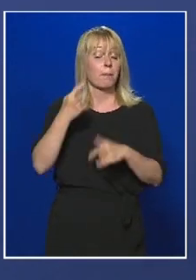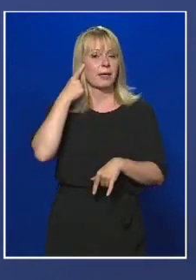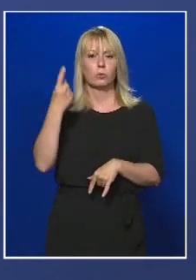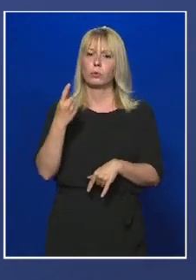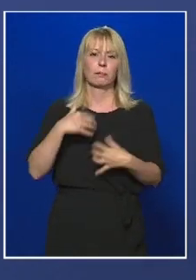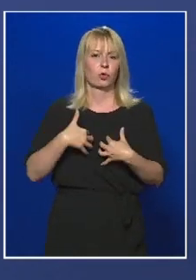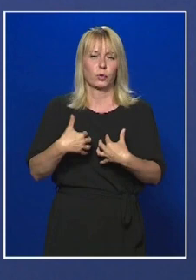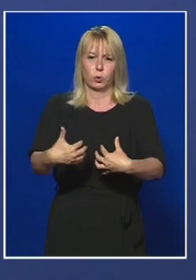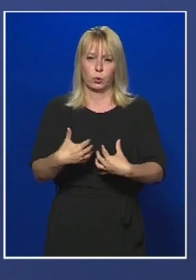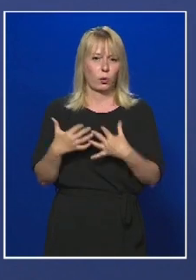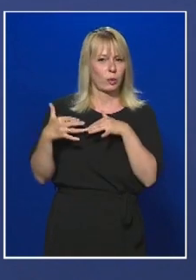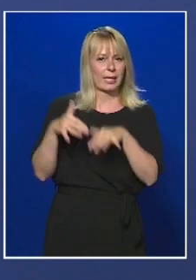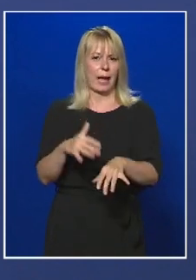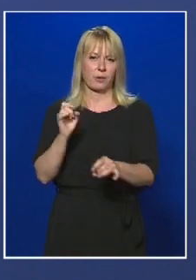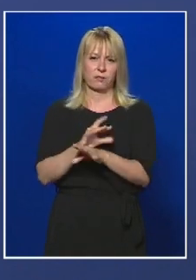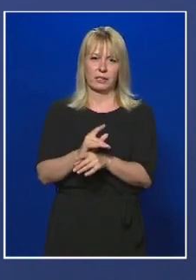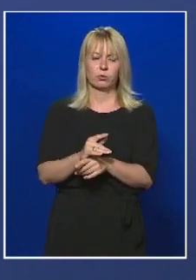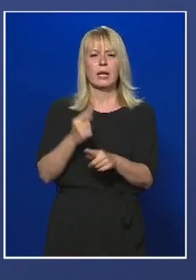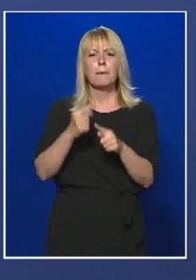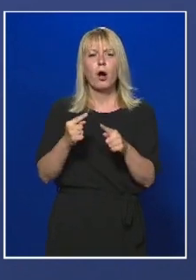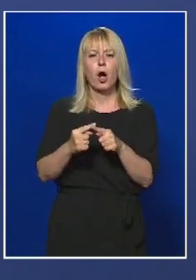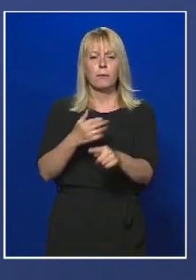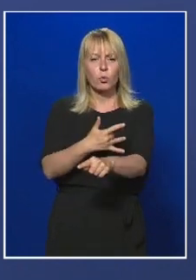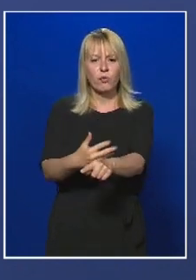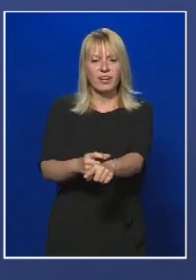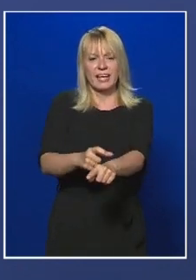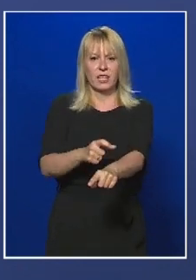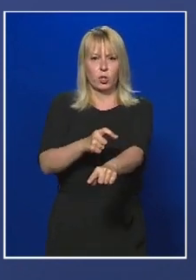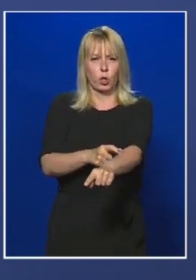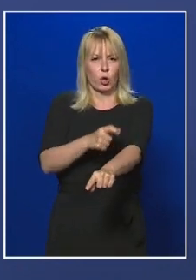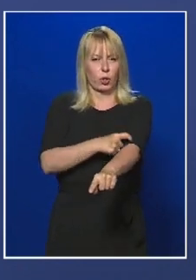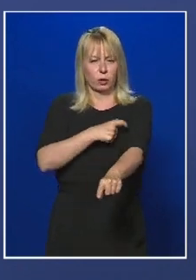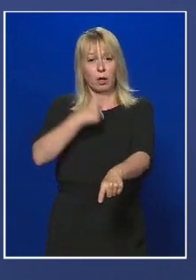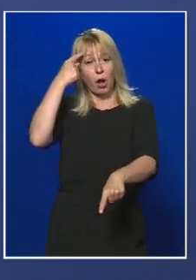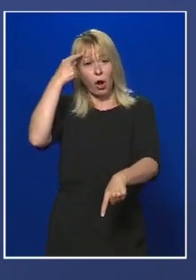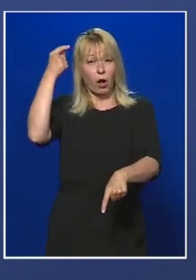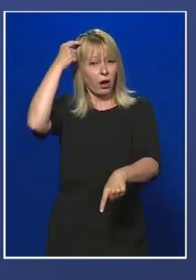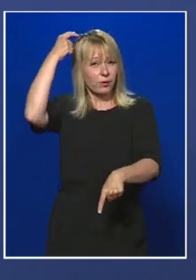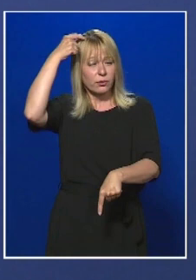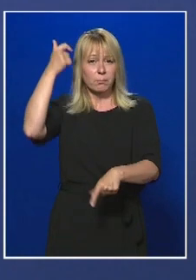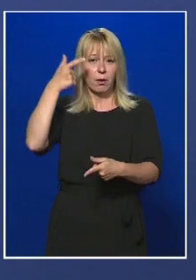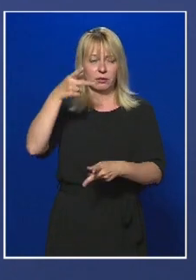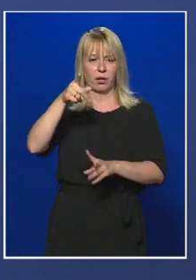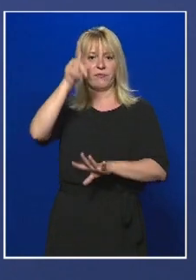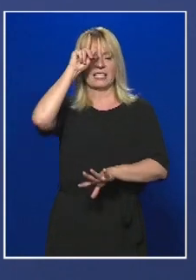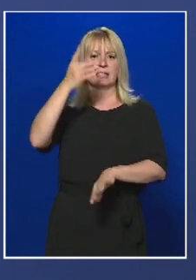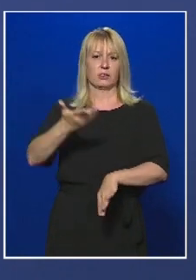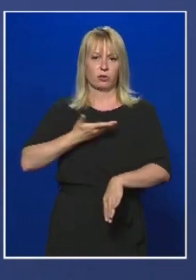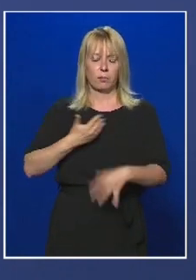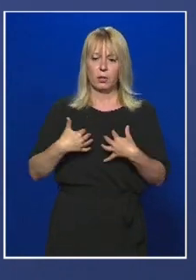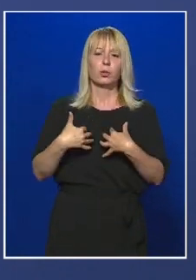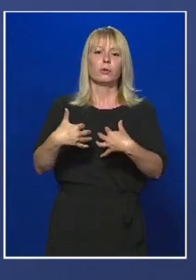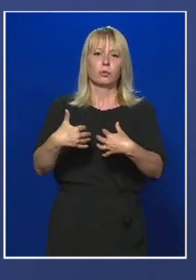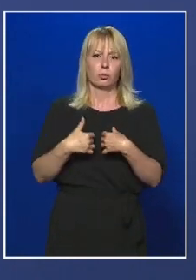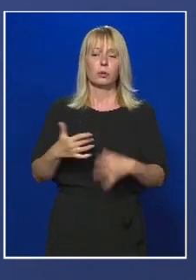a tüdőt támadja meg, hanem apró vérrögök útján megtámadja az agyat, néha agyvérzést okozva, a tüdőt természetesen,